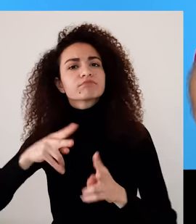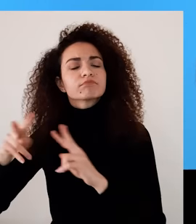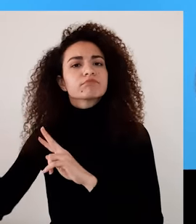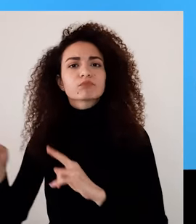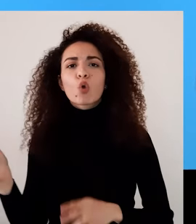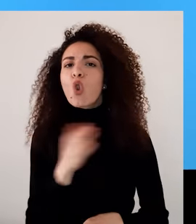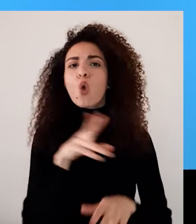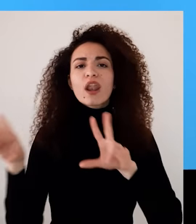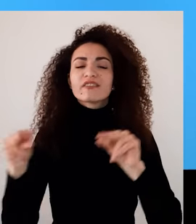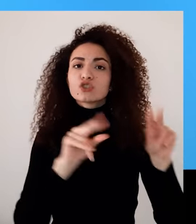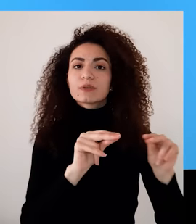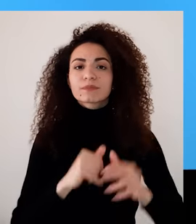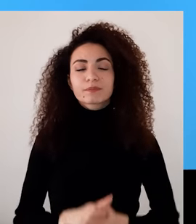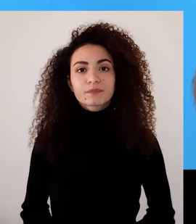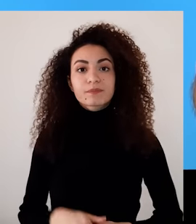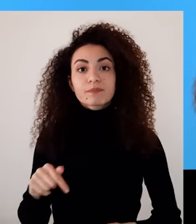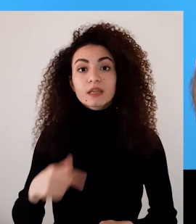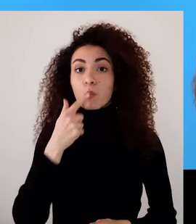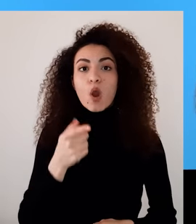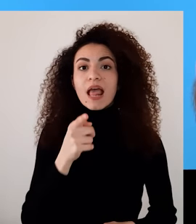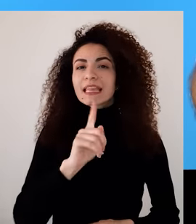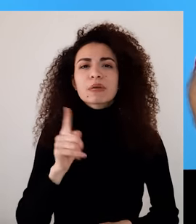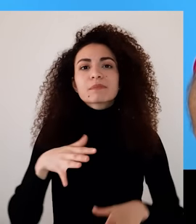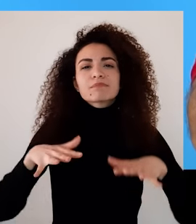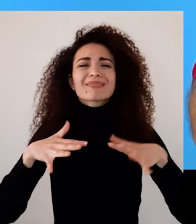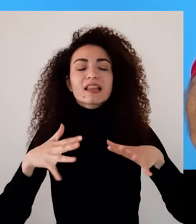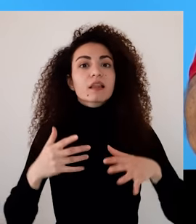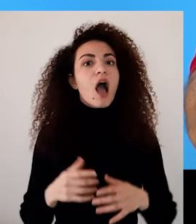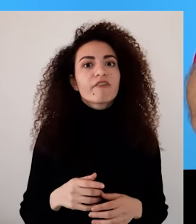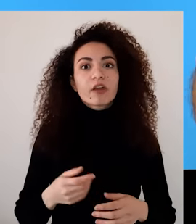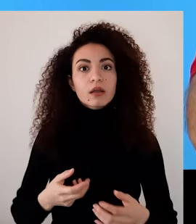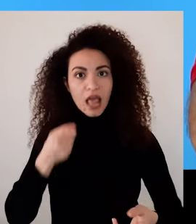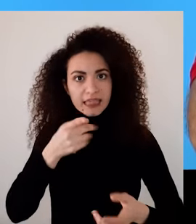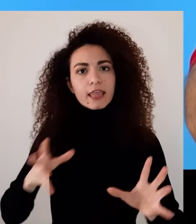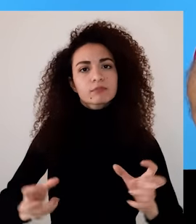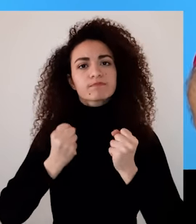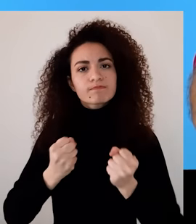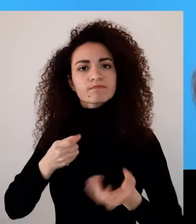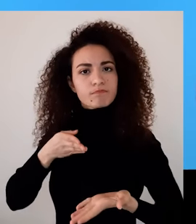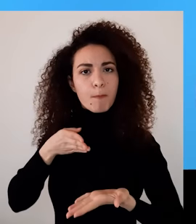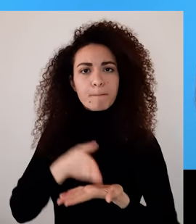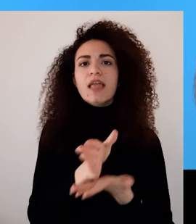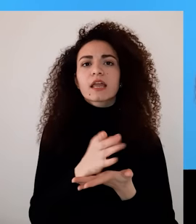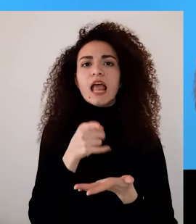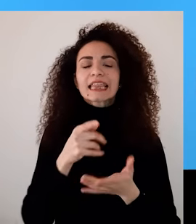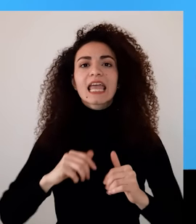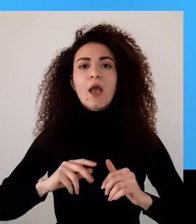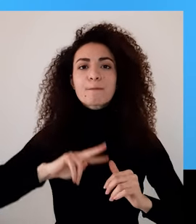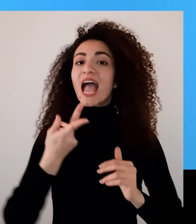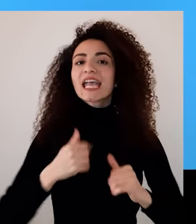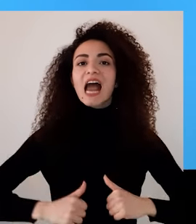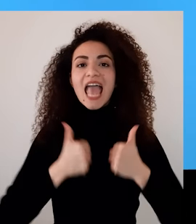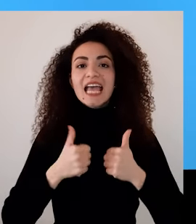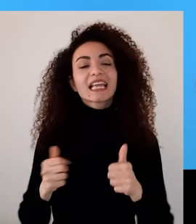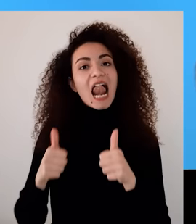قادرين يساهموا بتطوير مجتمعهم من هون دعوتي لأيك أنك ما تتردد بأخذ زمام الأمور ونتكون مبادرة بتغيير نوعية